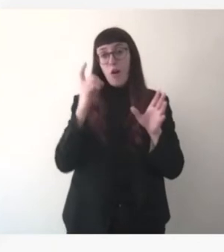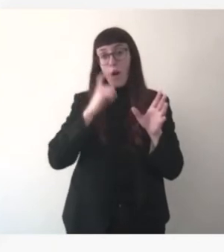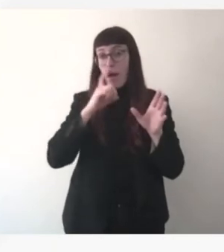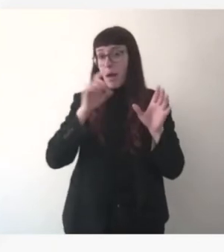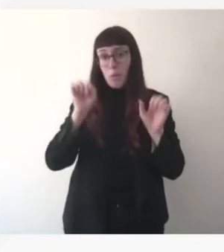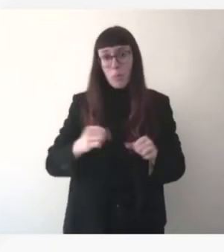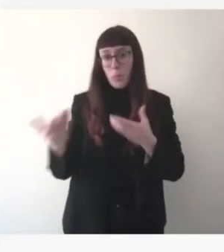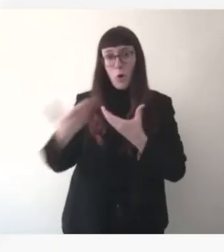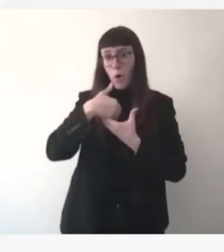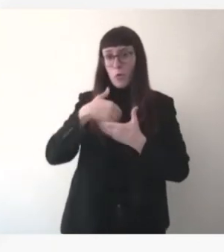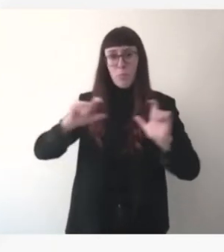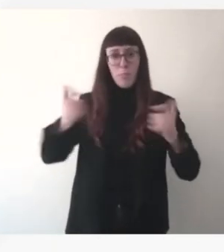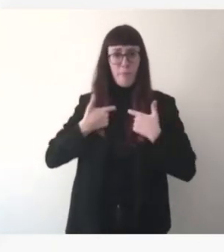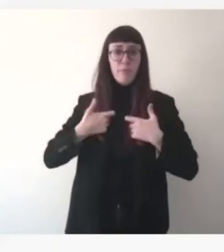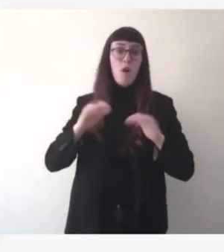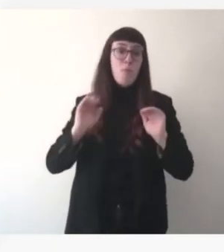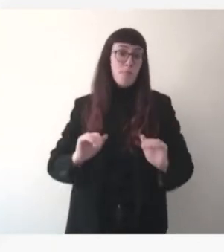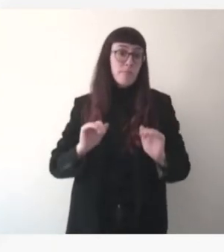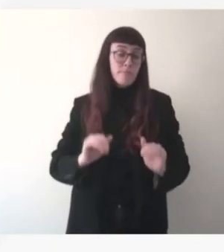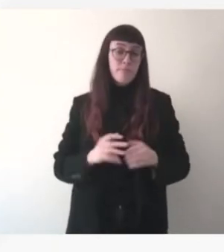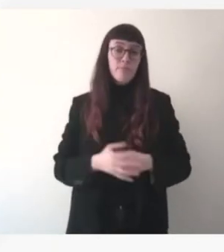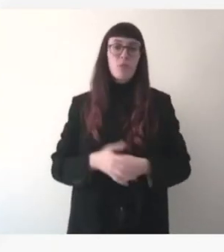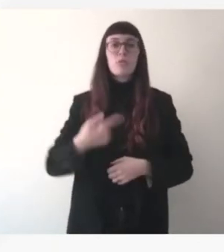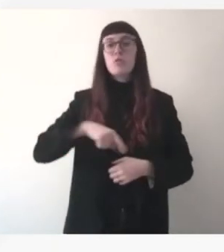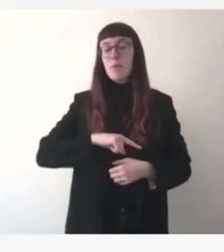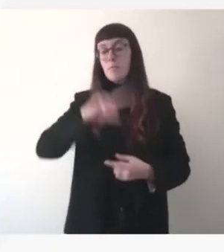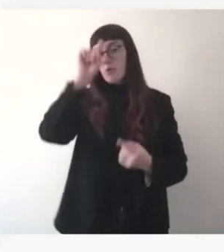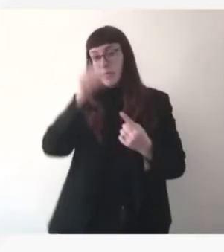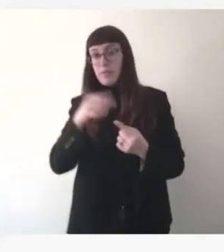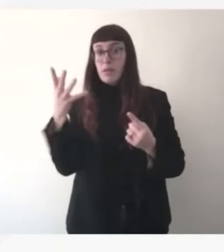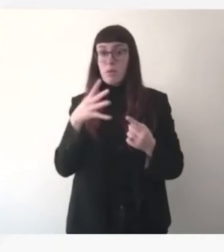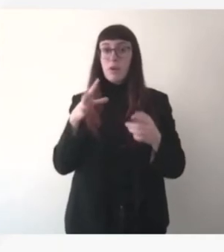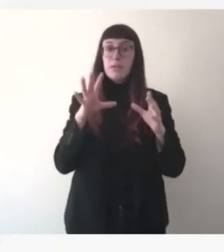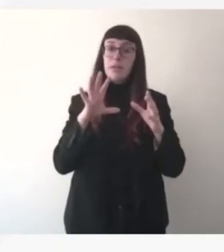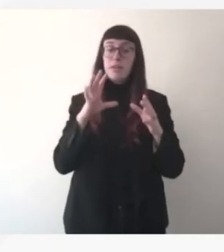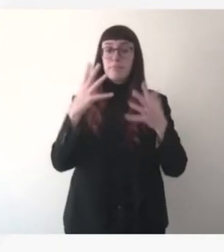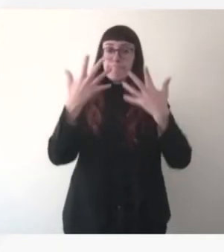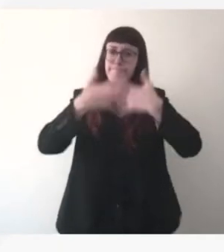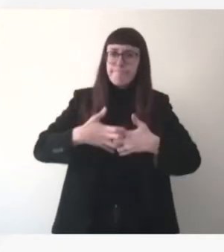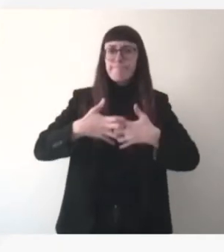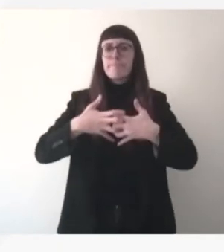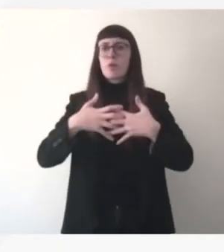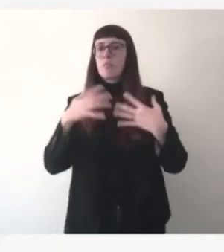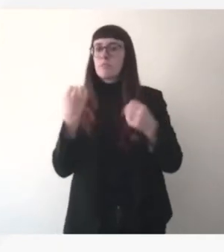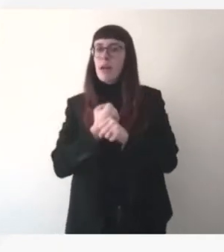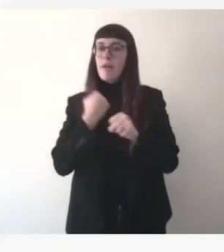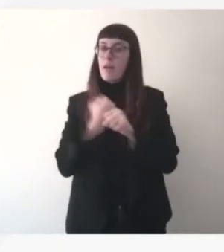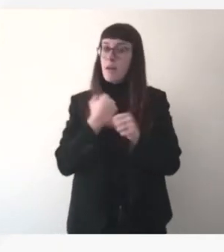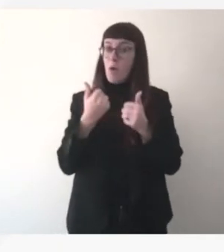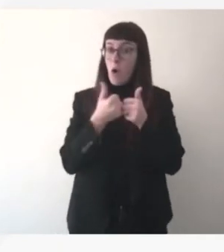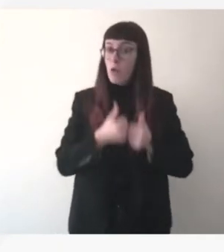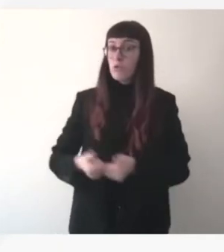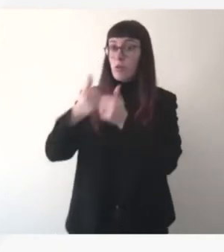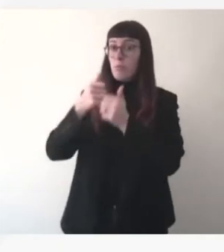attentif, une bonne coordination, c'est ce que nous faisons désormais à la commission à la demande de la présidente. c'est aussi évidemment la